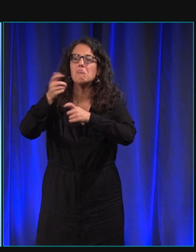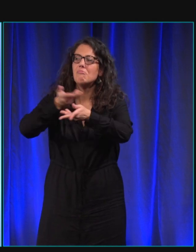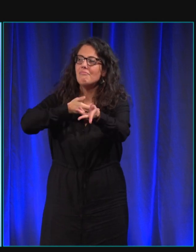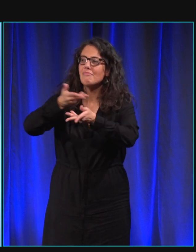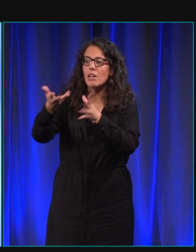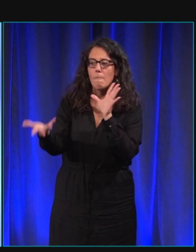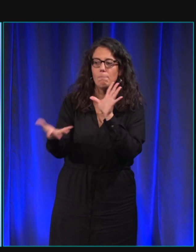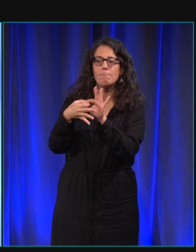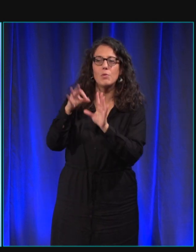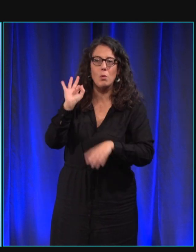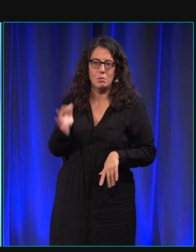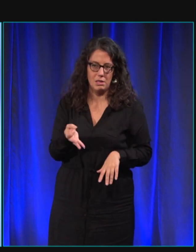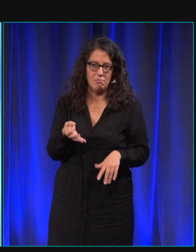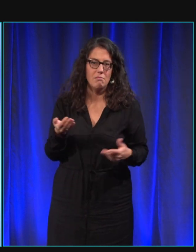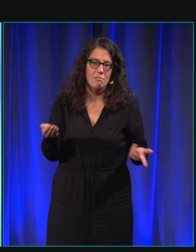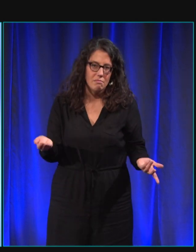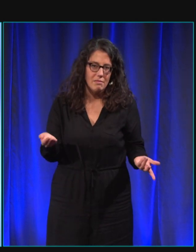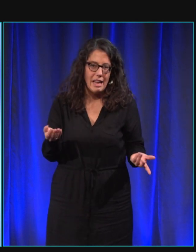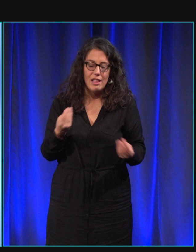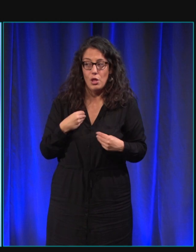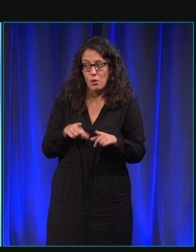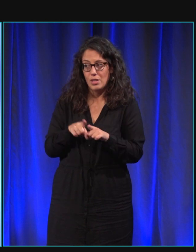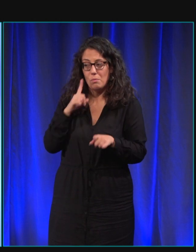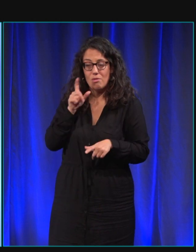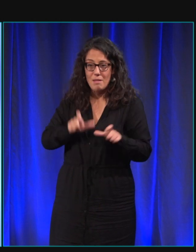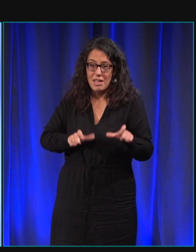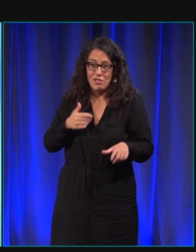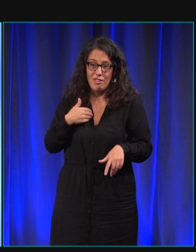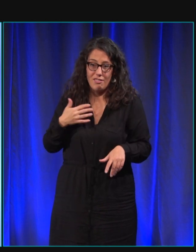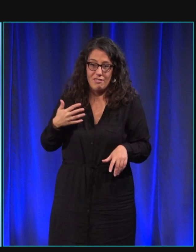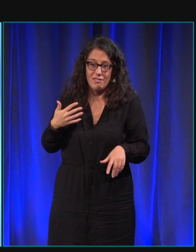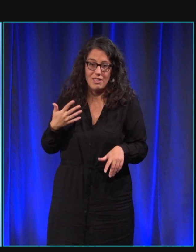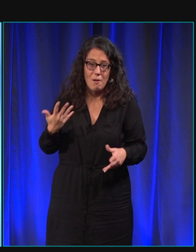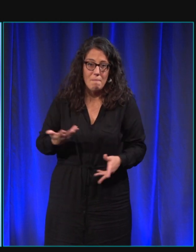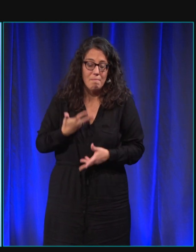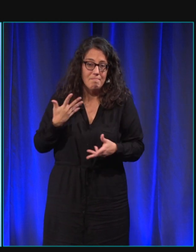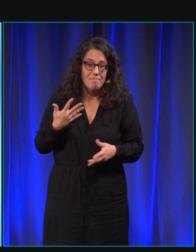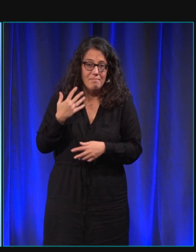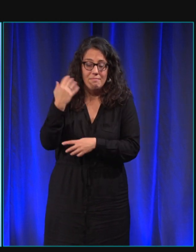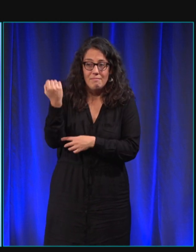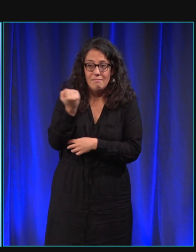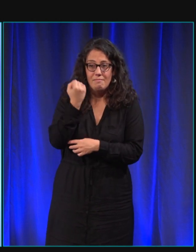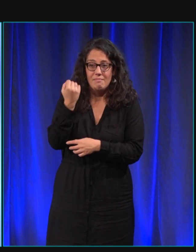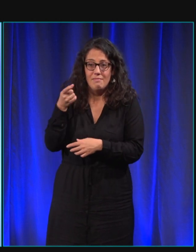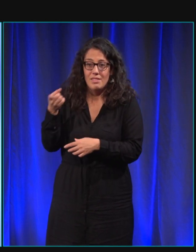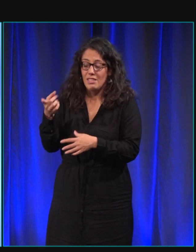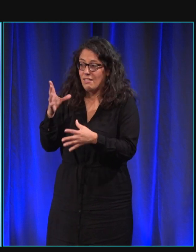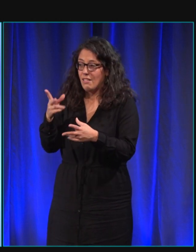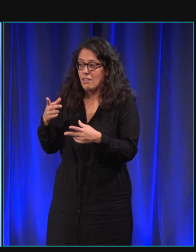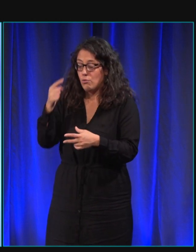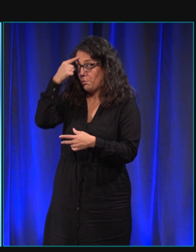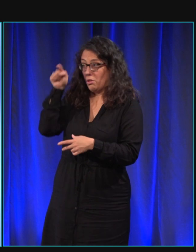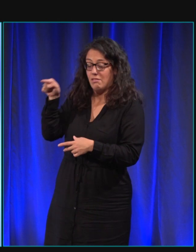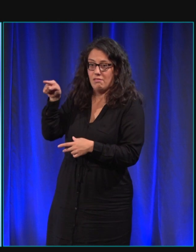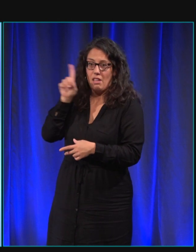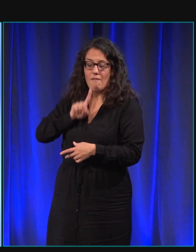recréer du lien social et du coup de se réhabituer pour des gens je repense à cette femme qui était complètement privée de vie sociale et